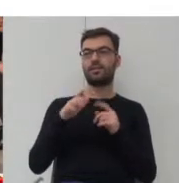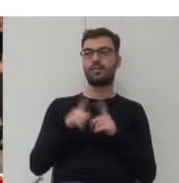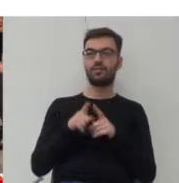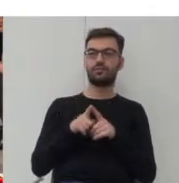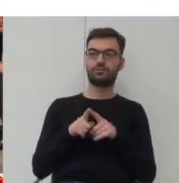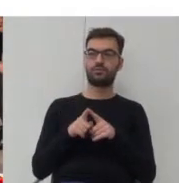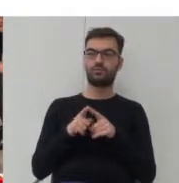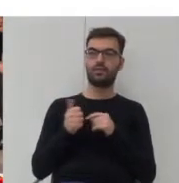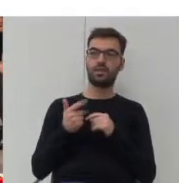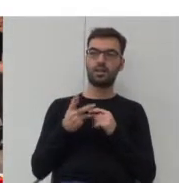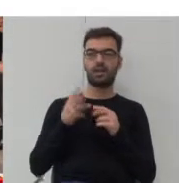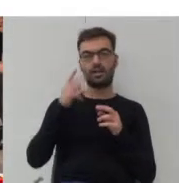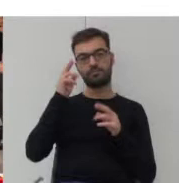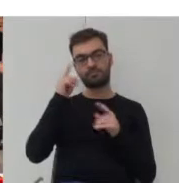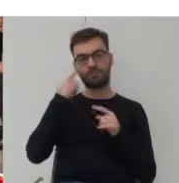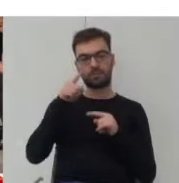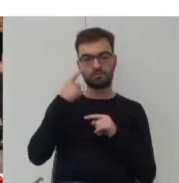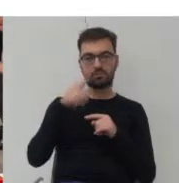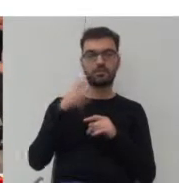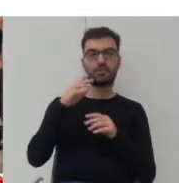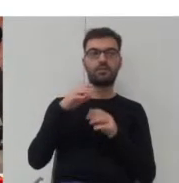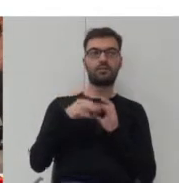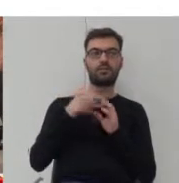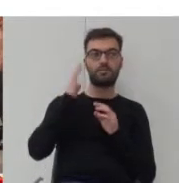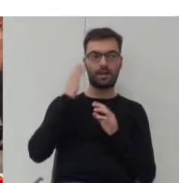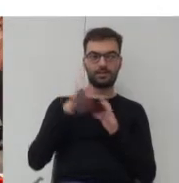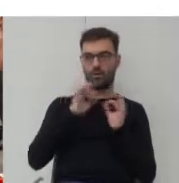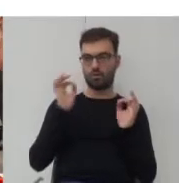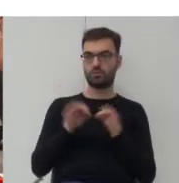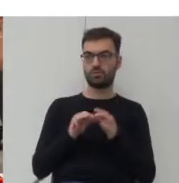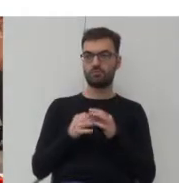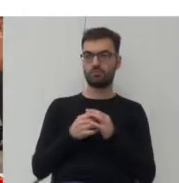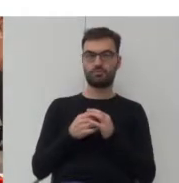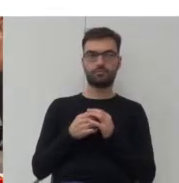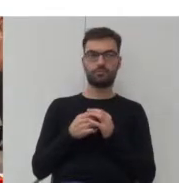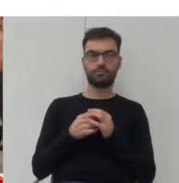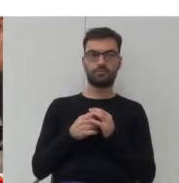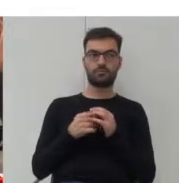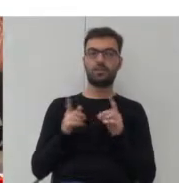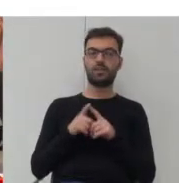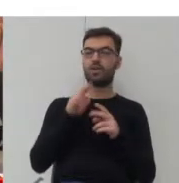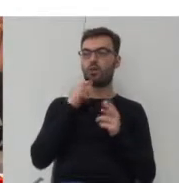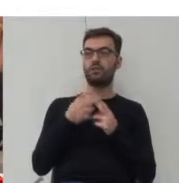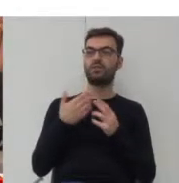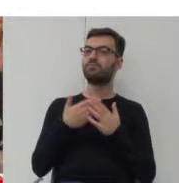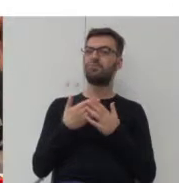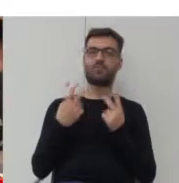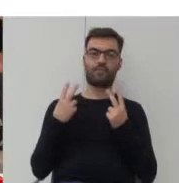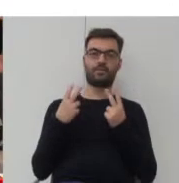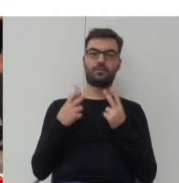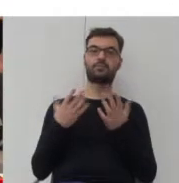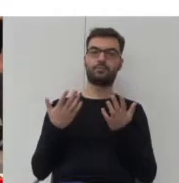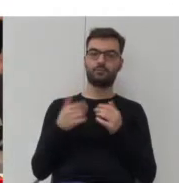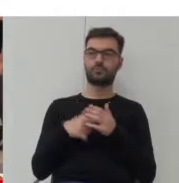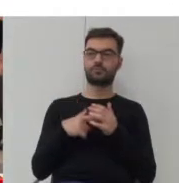też kilku spostrzeżeń dotyczących miast szerzej natomiast też odpowiadając na pytanie dlaczego w zasadzie to jest ważne to